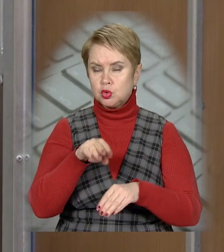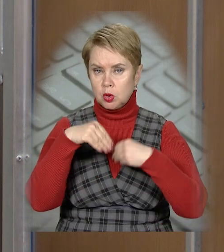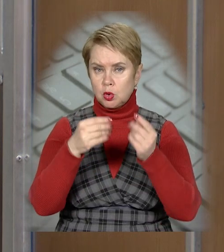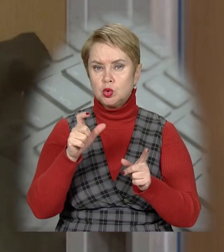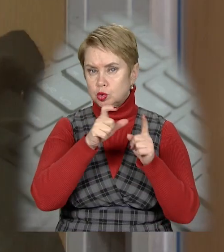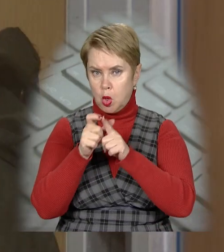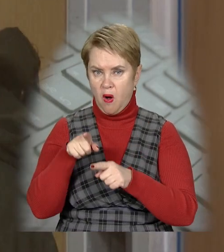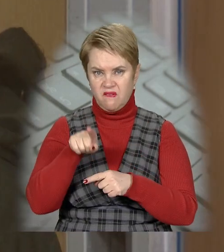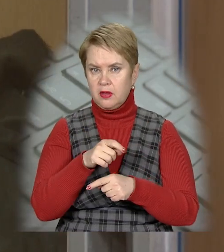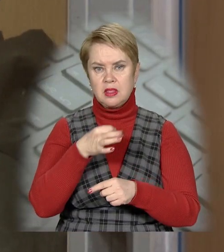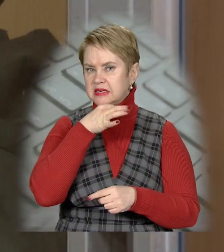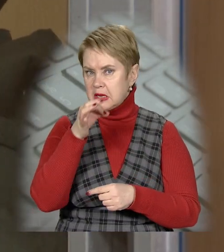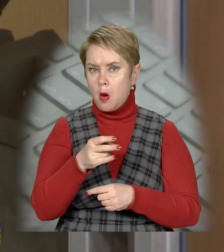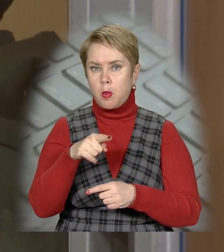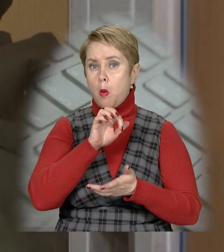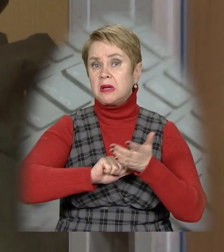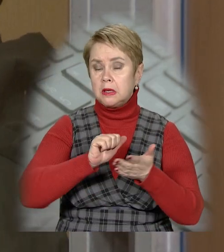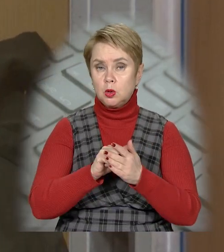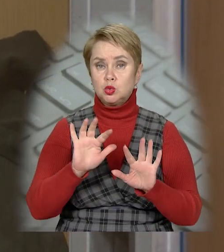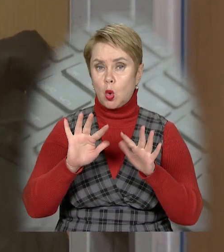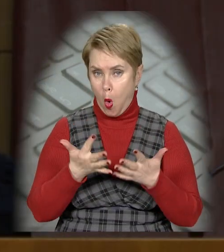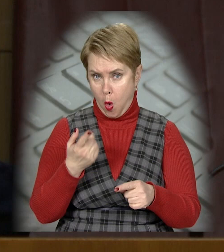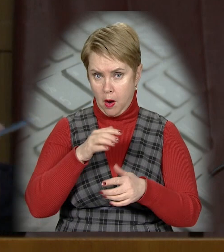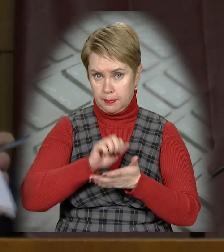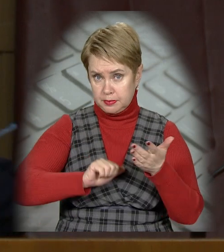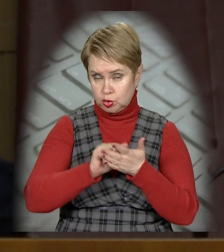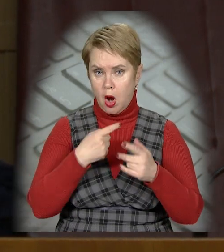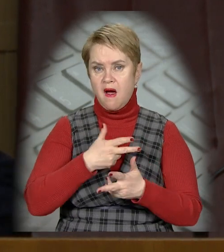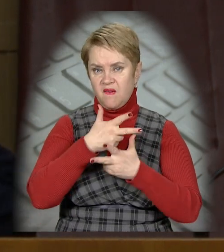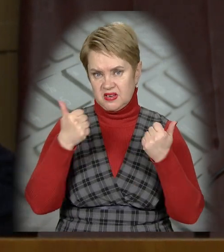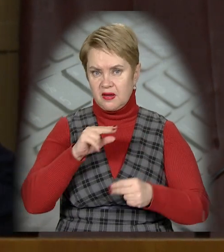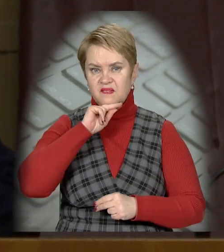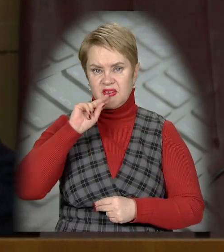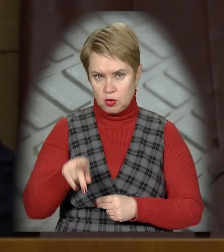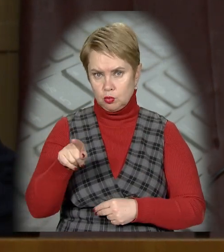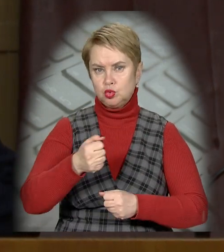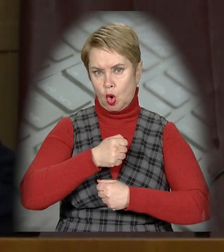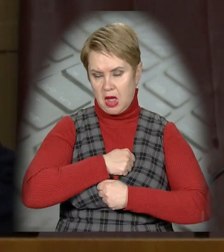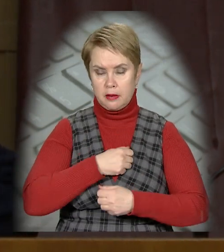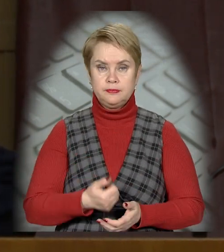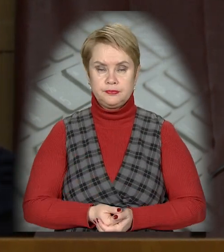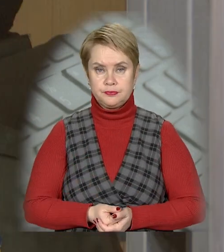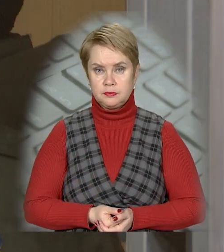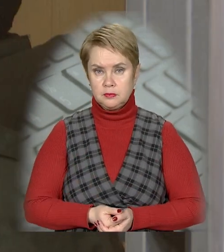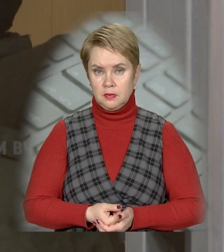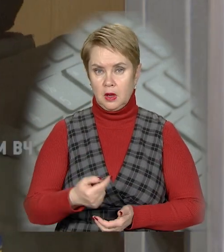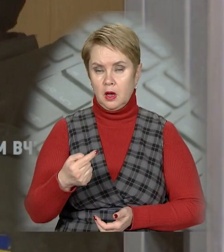Рябчуку надали слово, він не обмовився про мотиви скоєного, але визнав свою провину і сказав, що йому шкода.